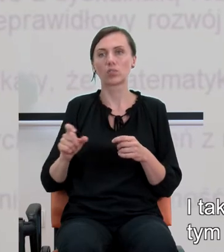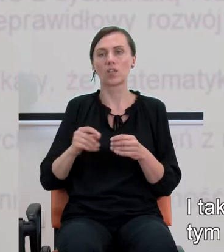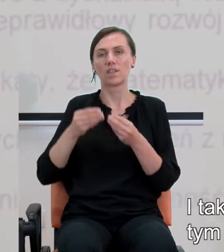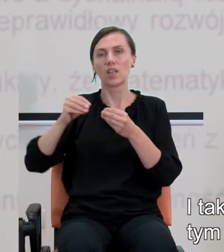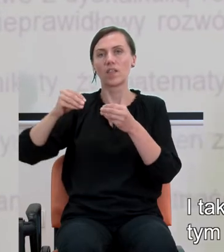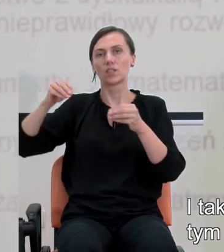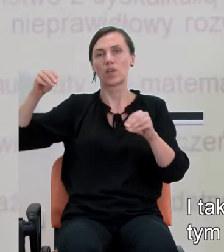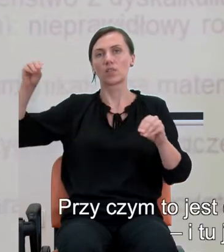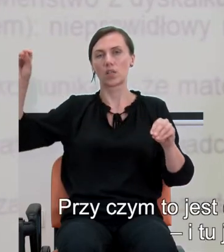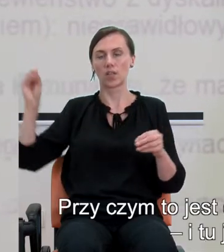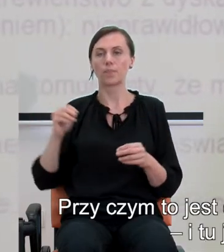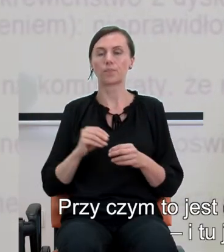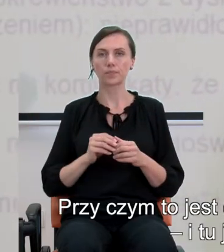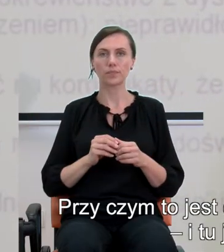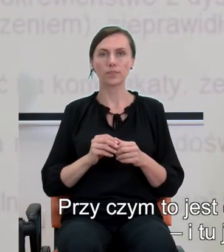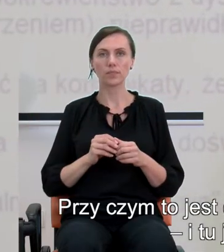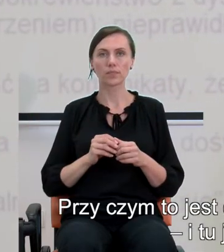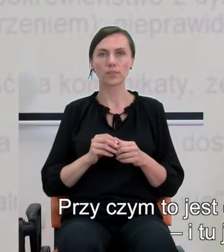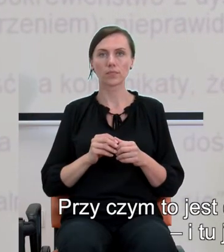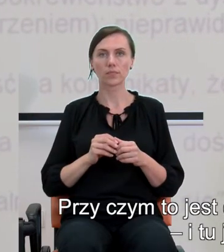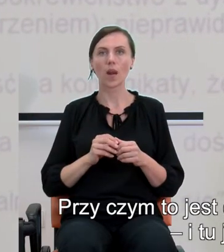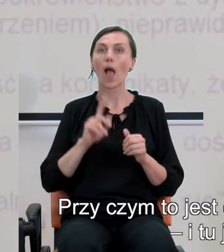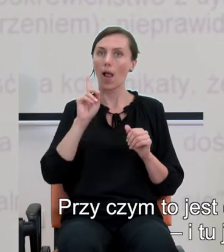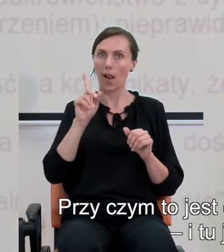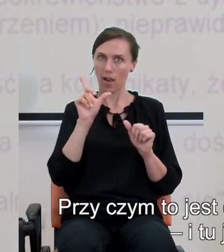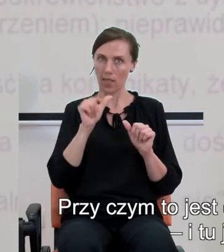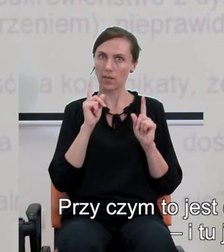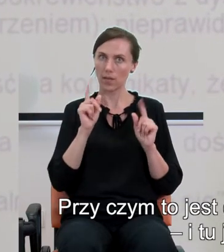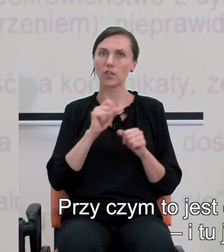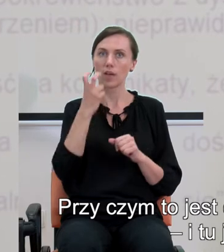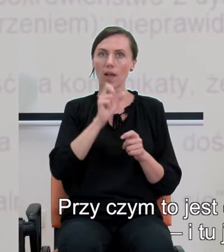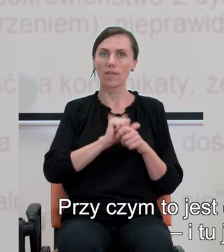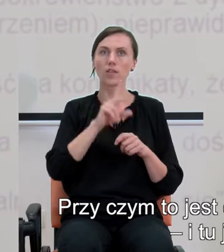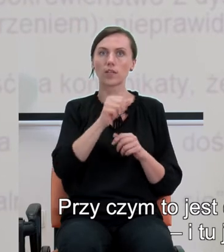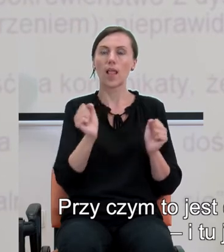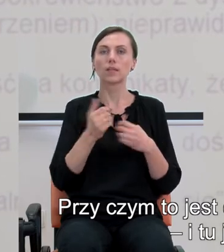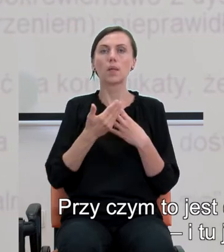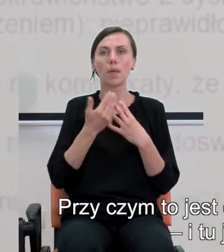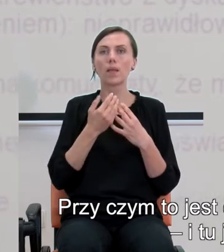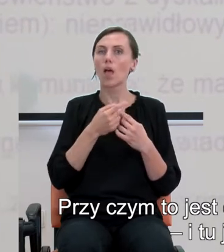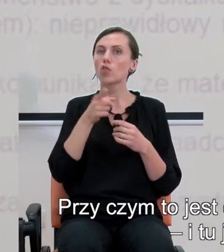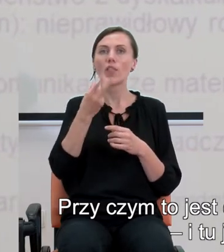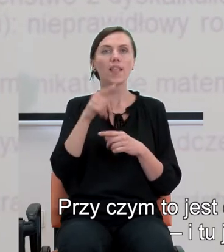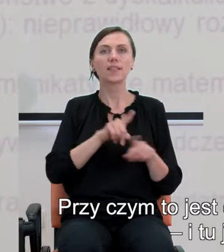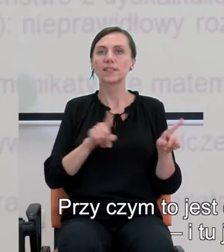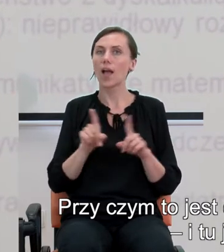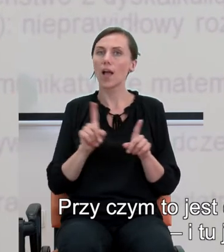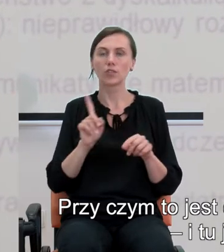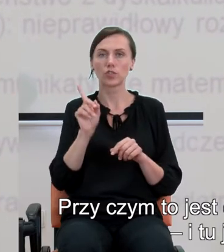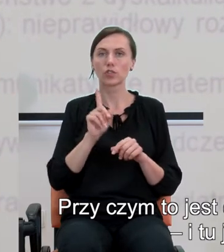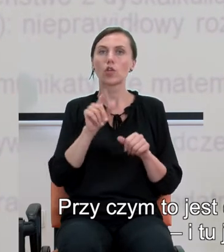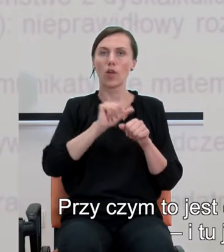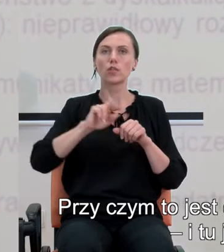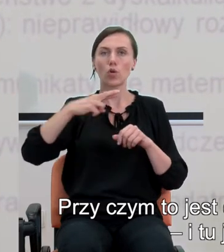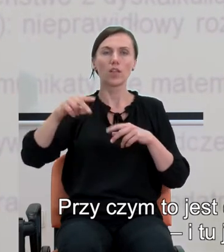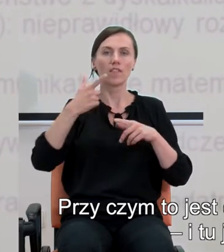rośnie. Przy czym to jest ciekawe, że lęk przed matematyką nie musi oznaczać i tu jest